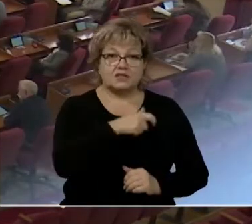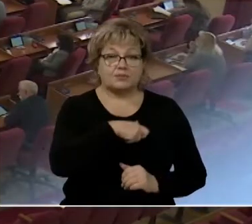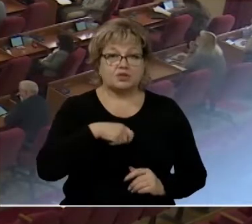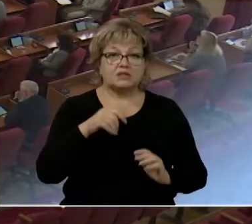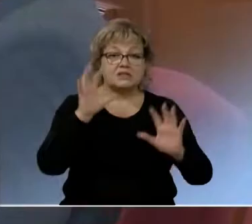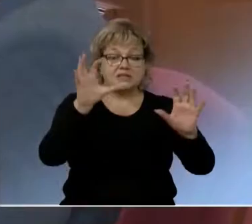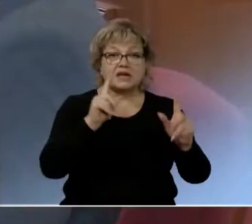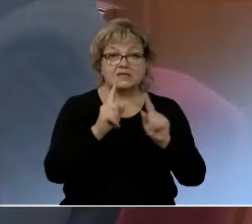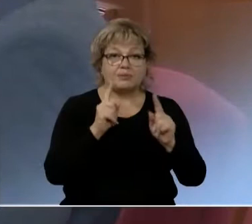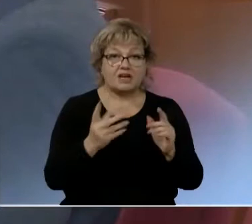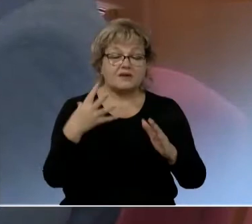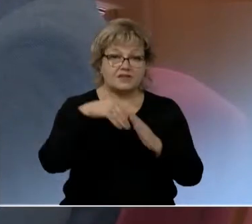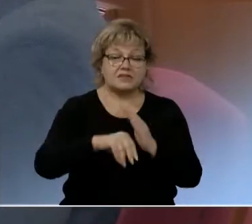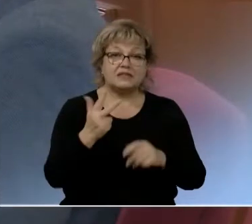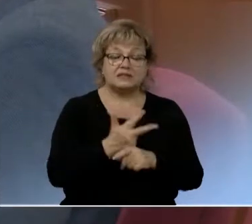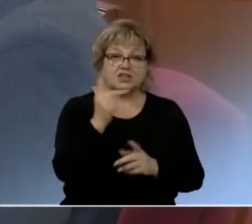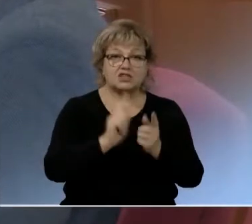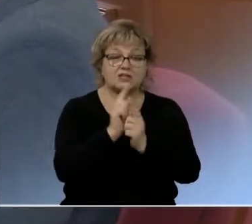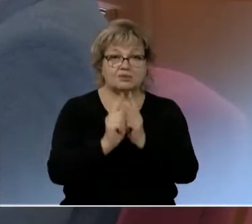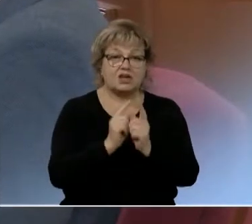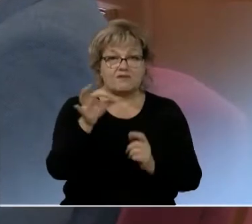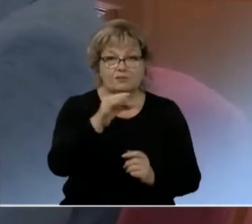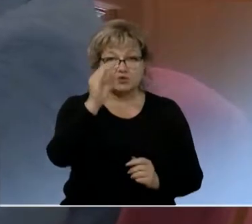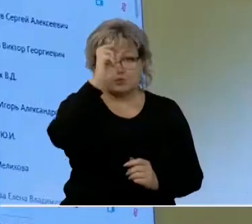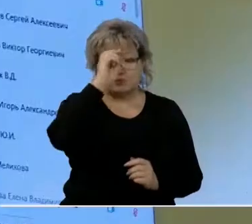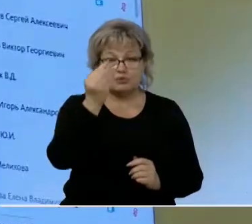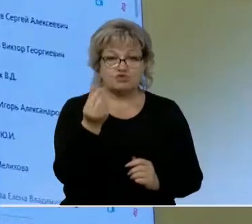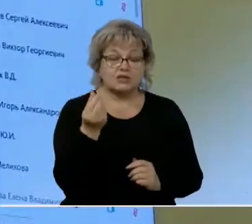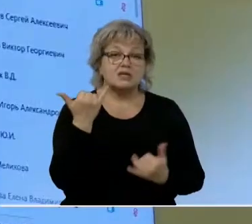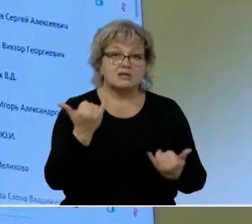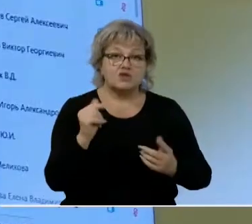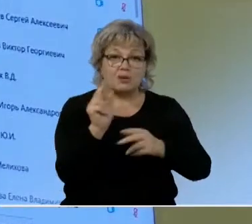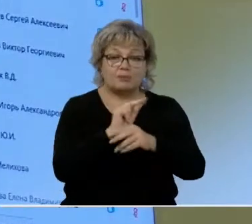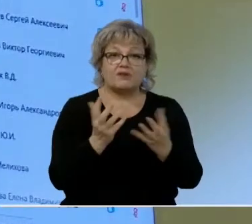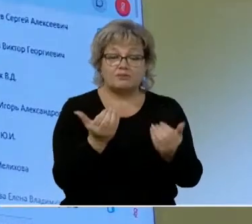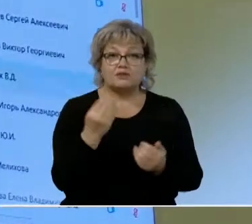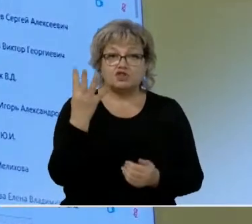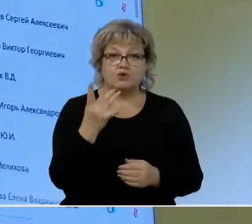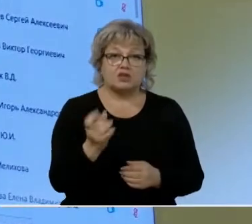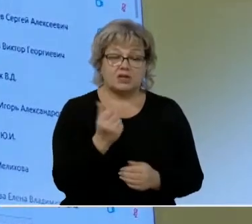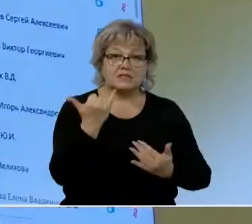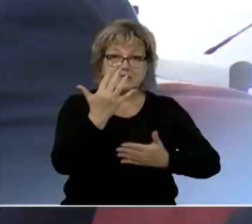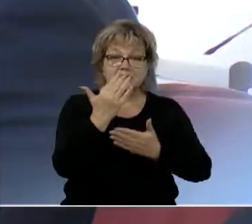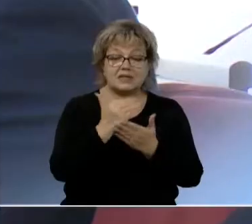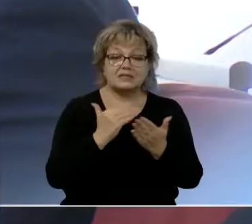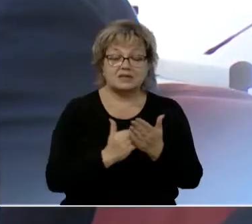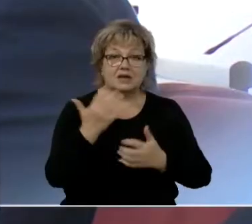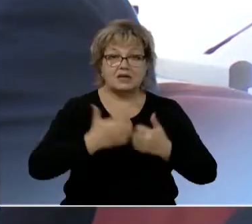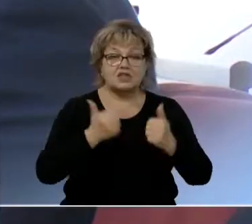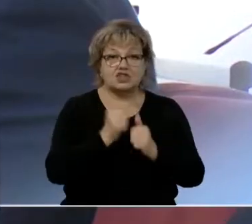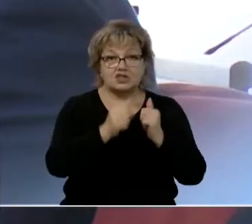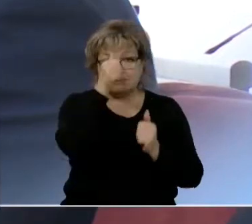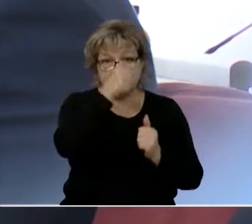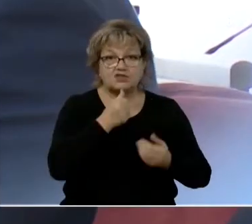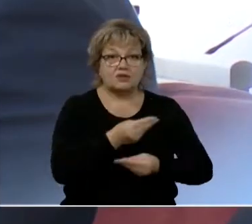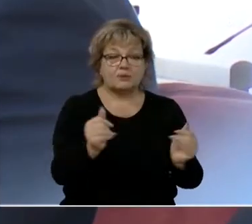ЗАГС Собрания трижды вносили изменения в областной бюджет. Сегодня поправки приняты в четвертый раз. Главная статья расходов – ежемесячные